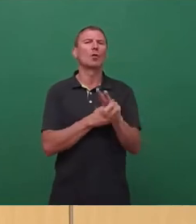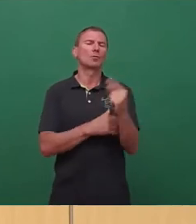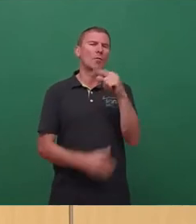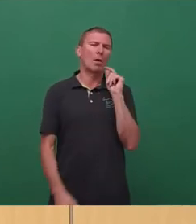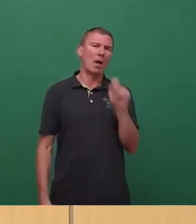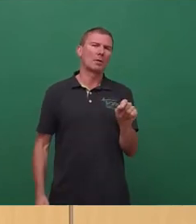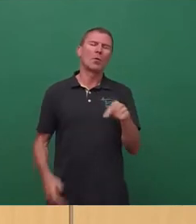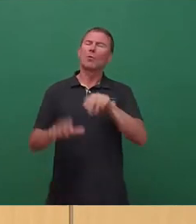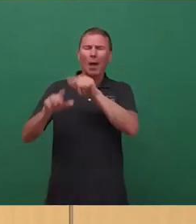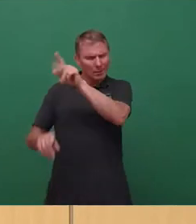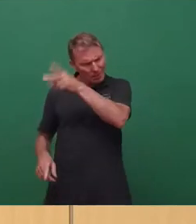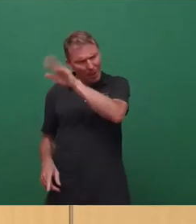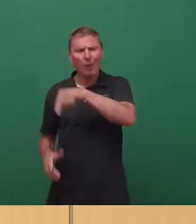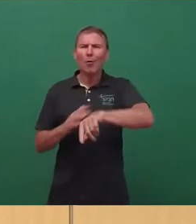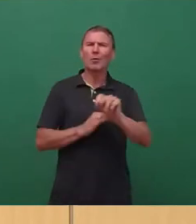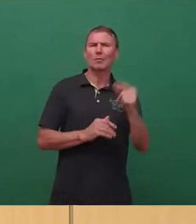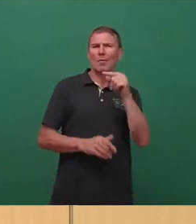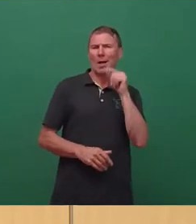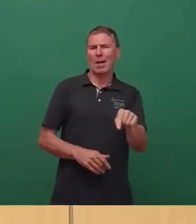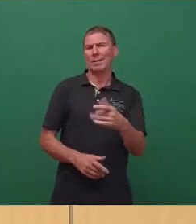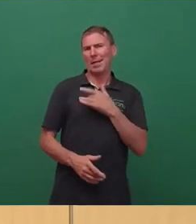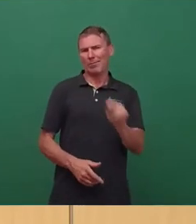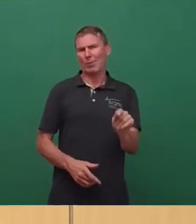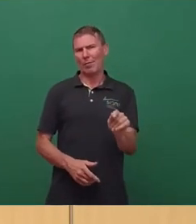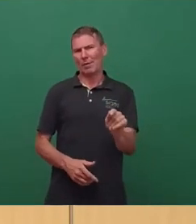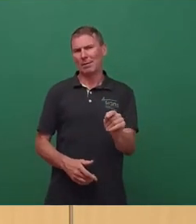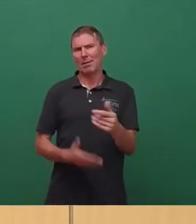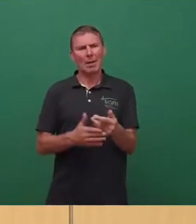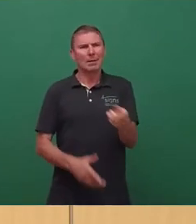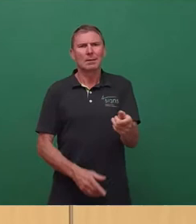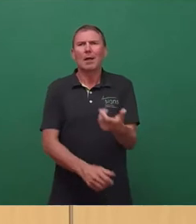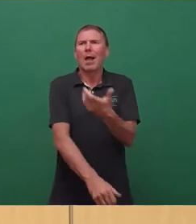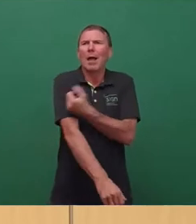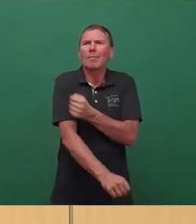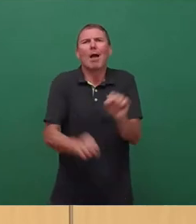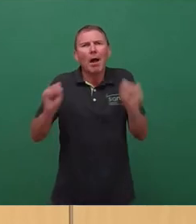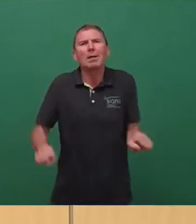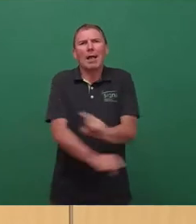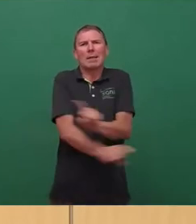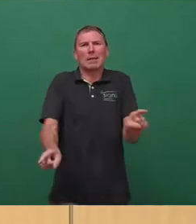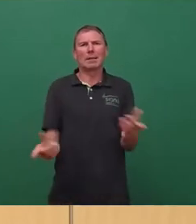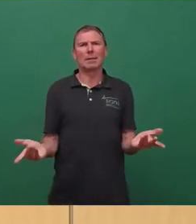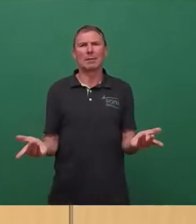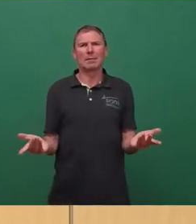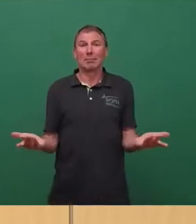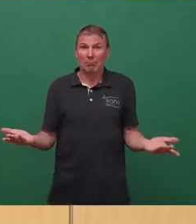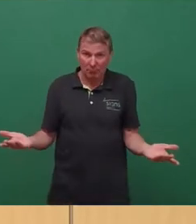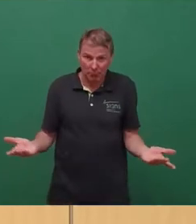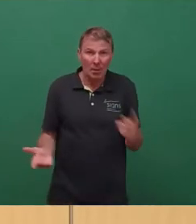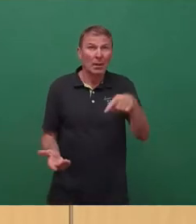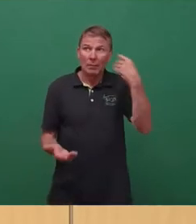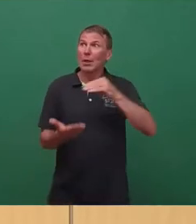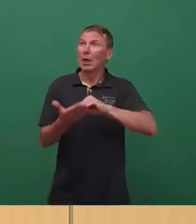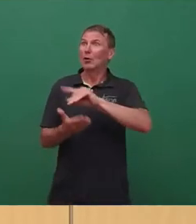18 auch, aber unter 12-Jährigen sein, schlicht und ergreifend, die sich gar nicht impfen können. Und natürlich werden dann wieder die Schulen